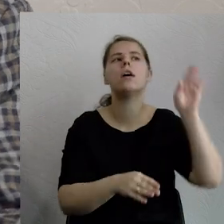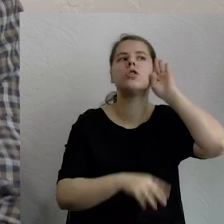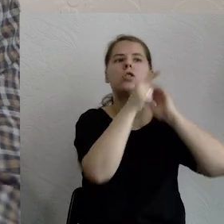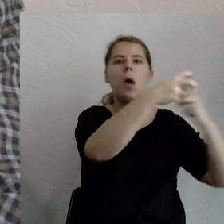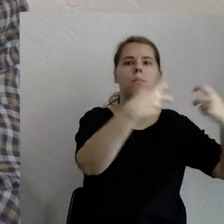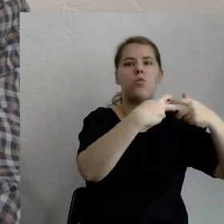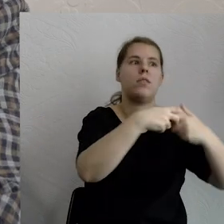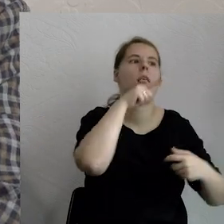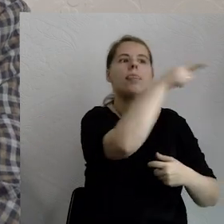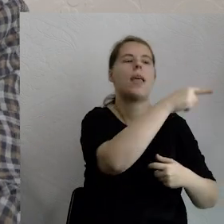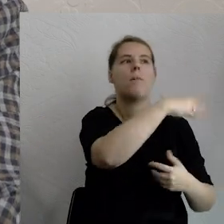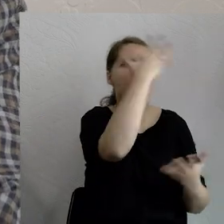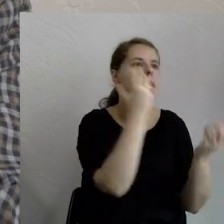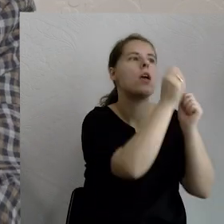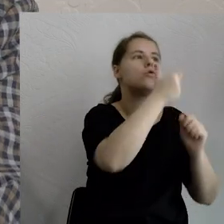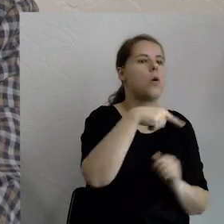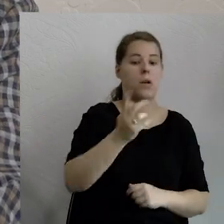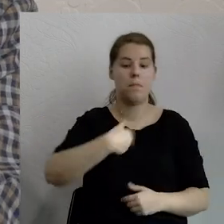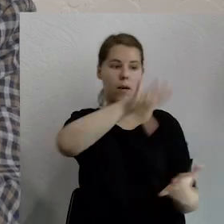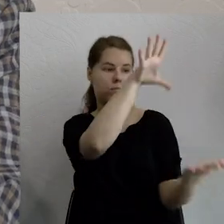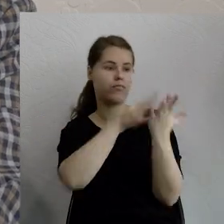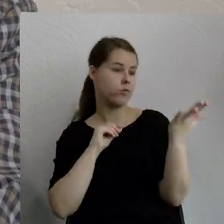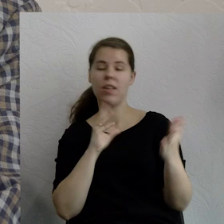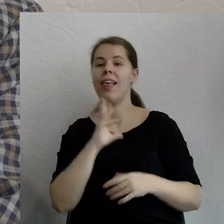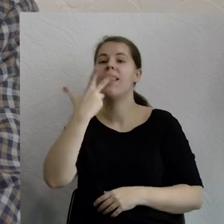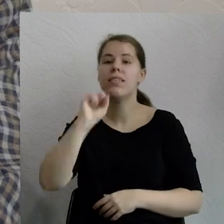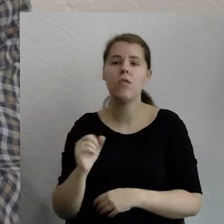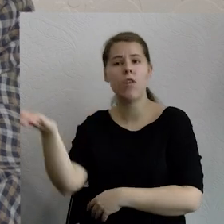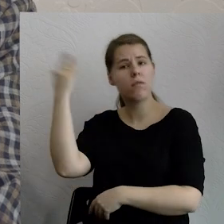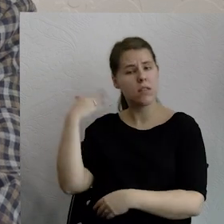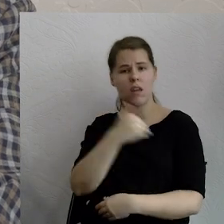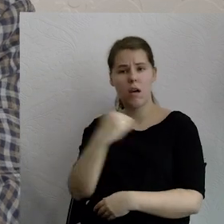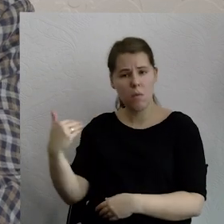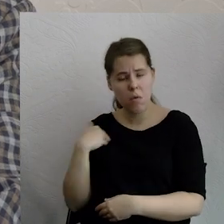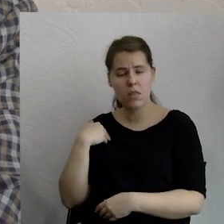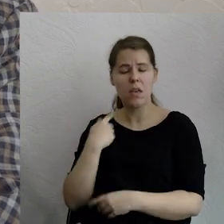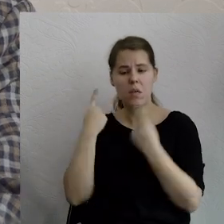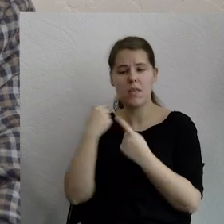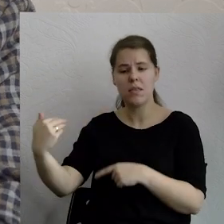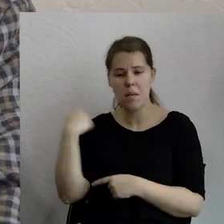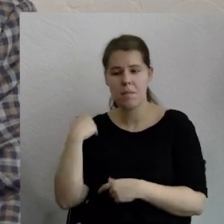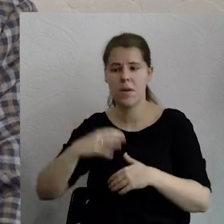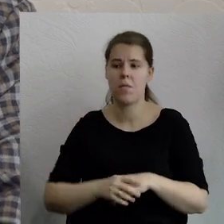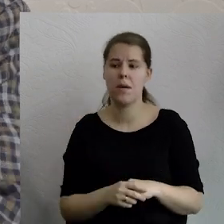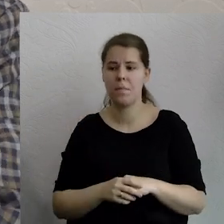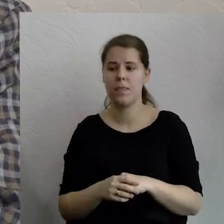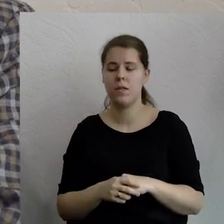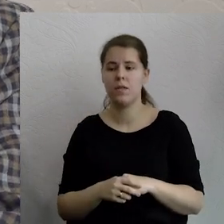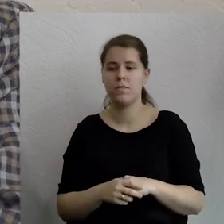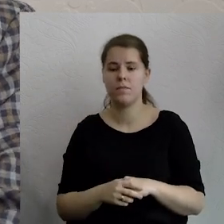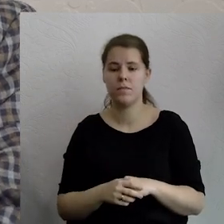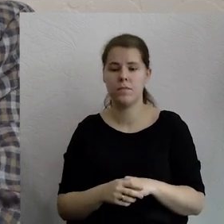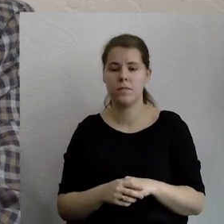znaczy my wracamy do pewnego sposobu myślenia o świecie, który jakby mieliśmy, byliśmy wyposażeni